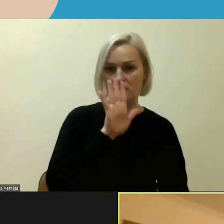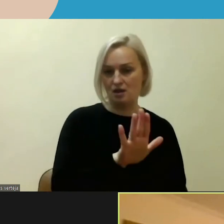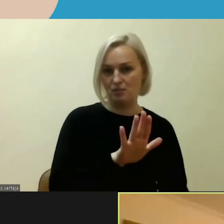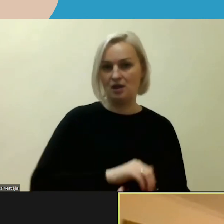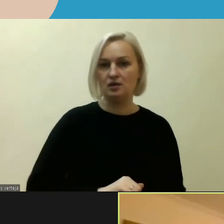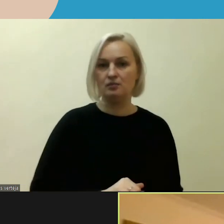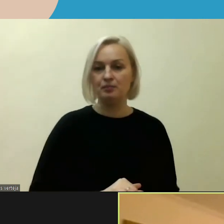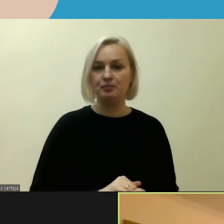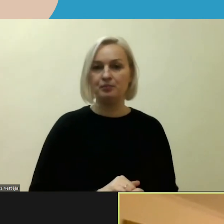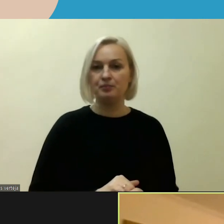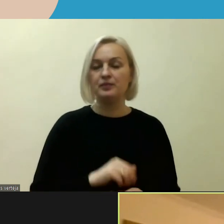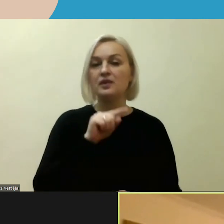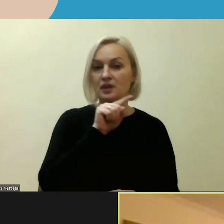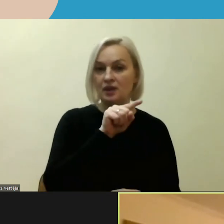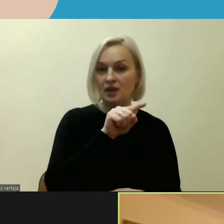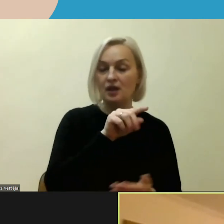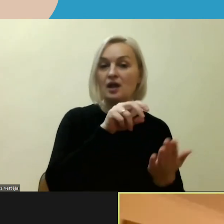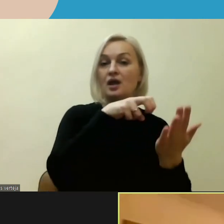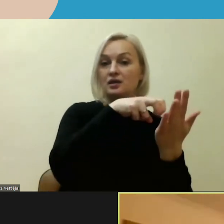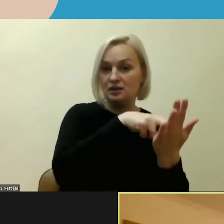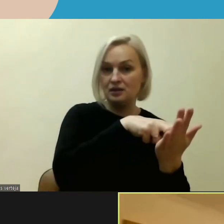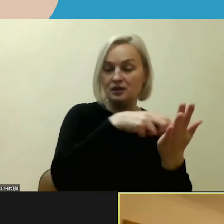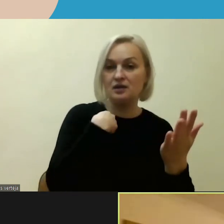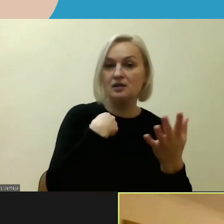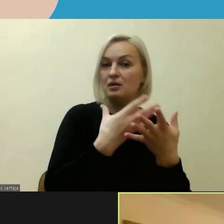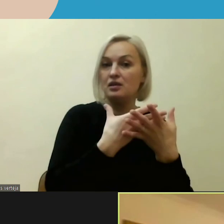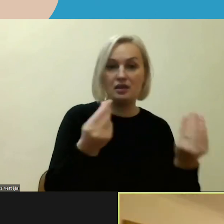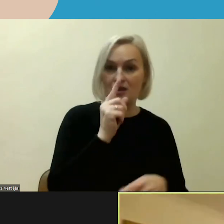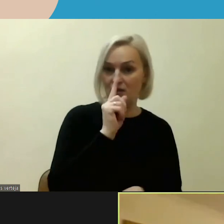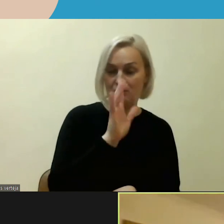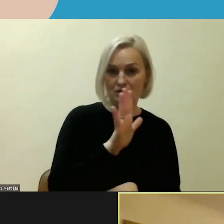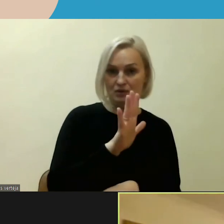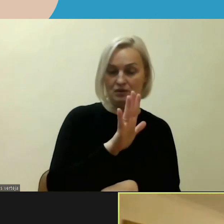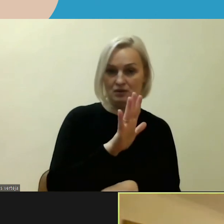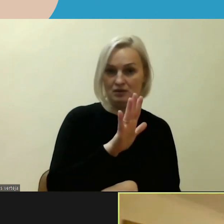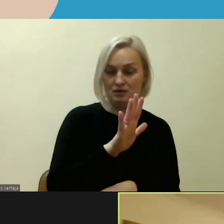Kad būtent to elemento mes neprarastume, kaip kad dažnai nutinka.